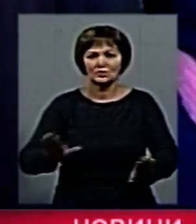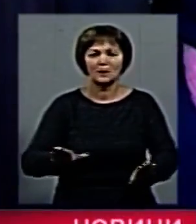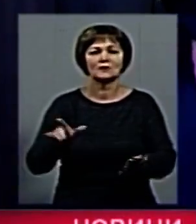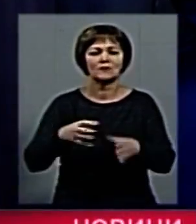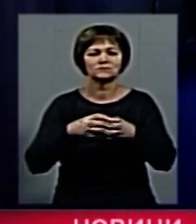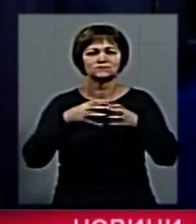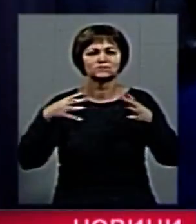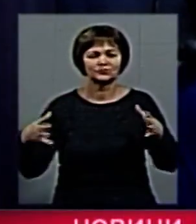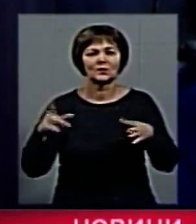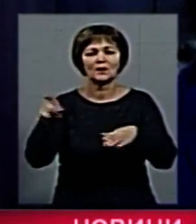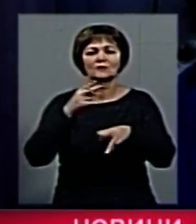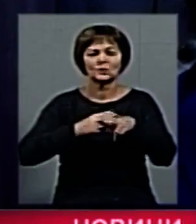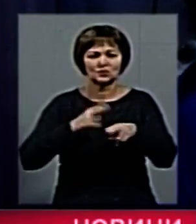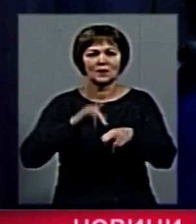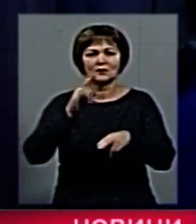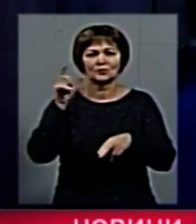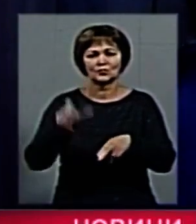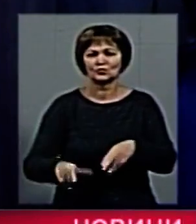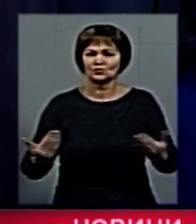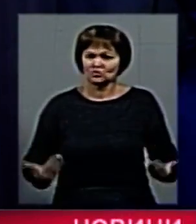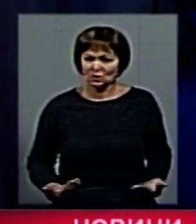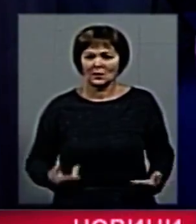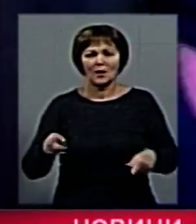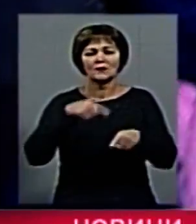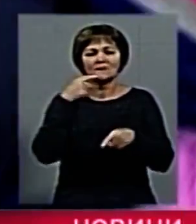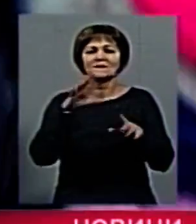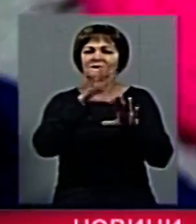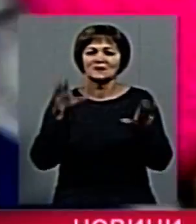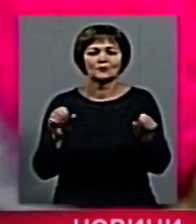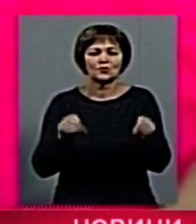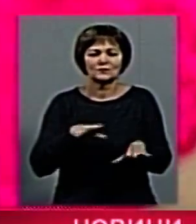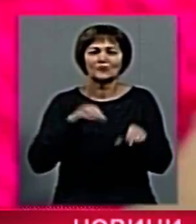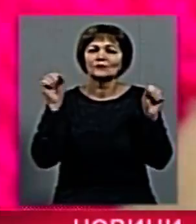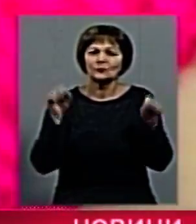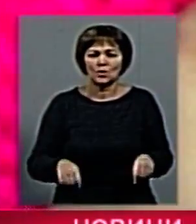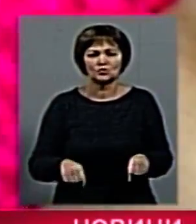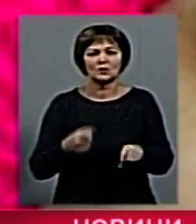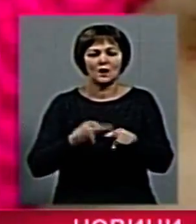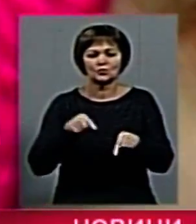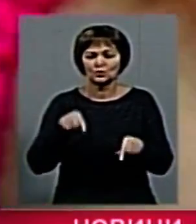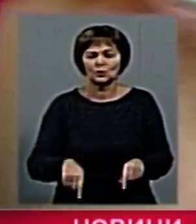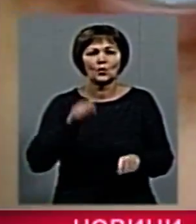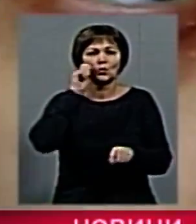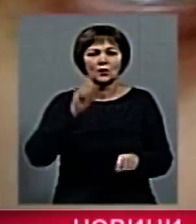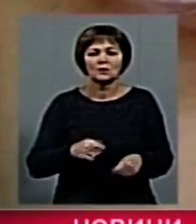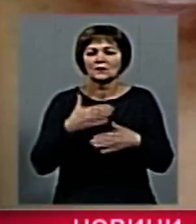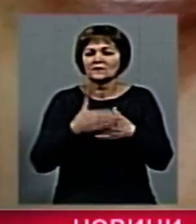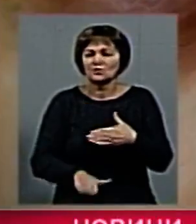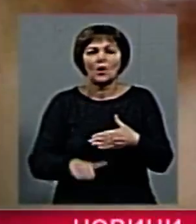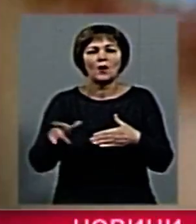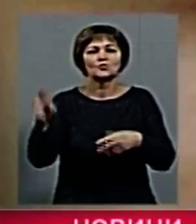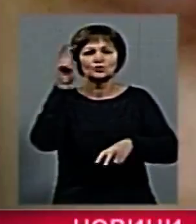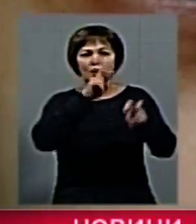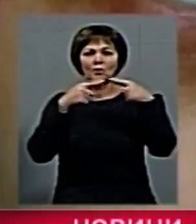збільшилася і заважає дитині жити. Лікарі винесли вердикт, що все можливе, що можна було зробити для Валерії в Україні, уже зроблено. І порадили